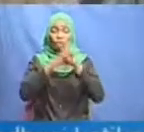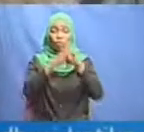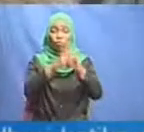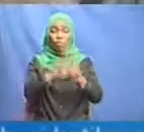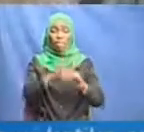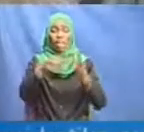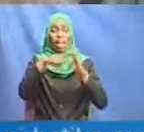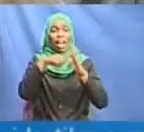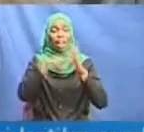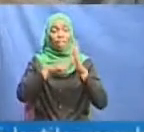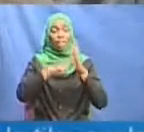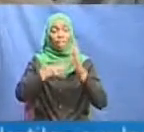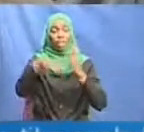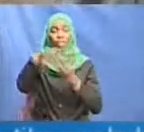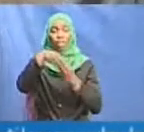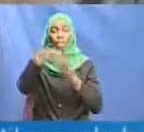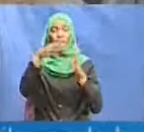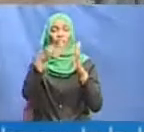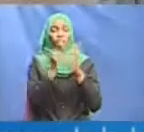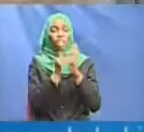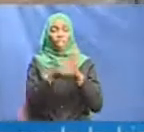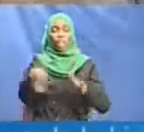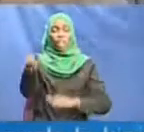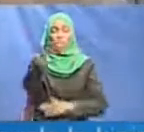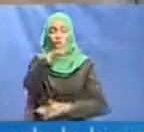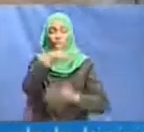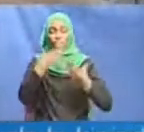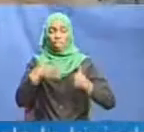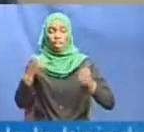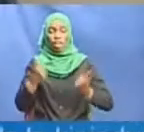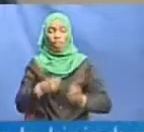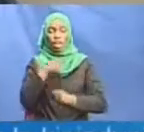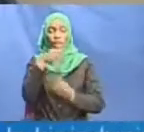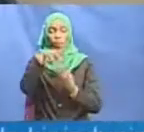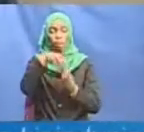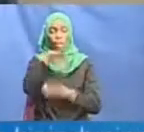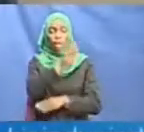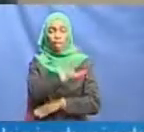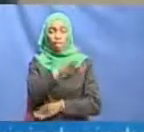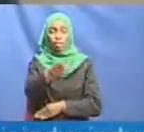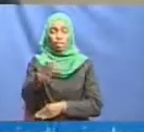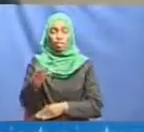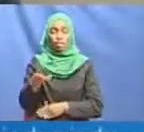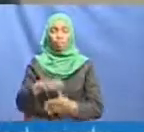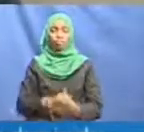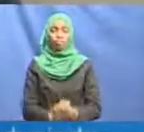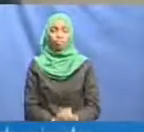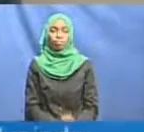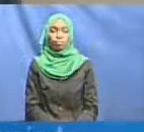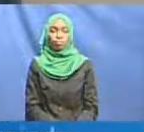kanuni na miangozo yote ya afya pamoja na nazingira. Uitikiu na watu weni na